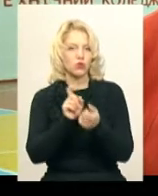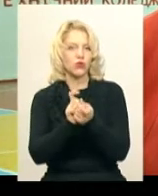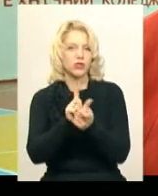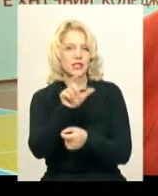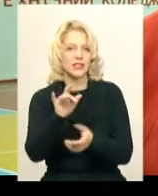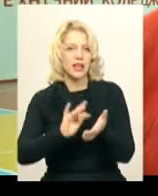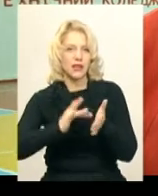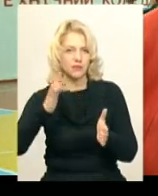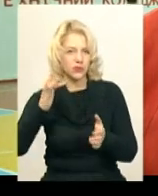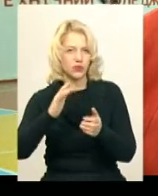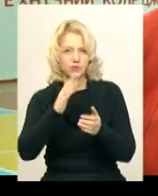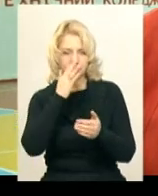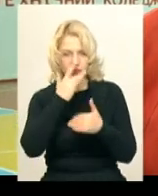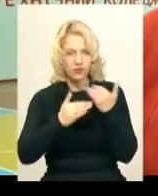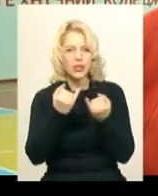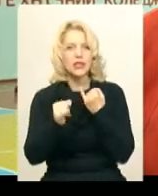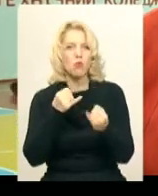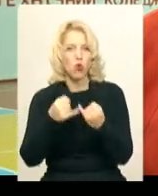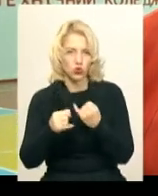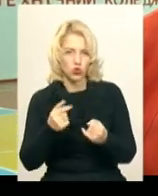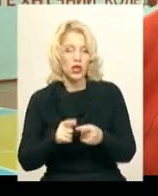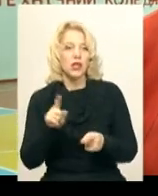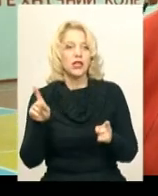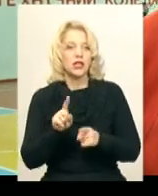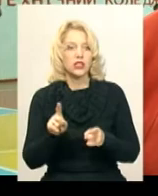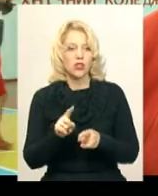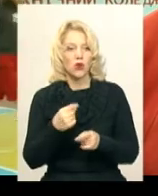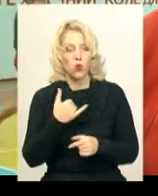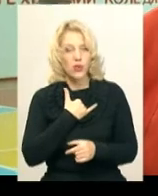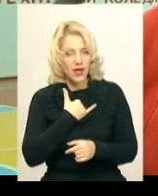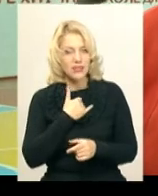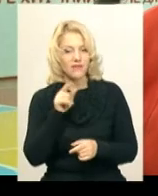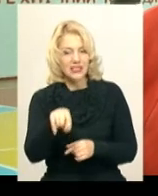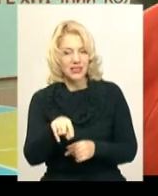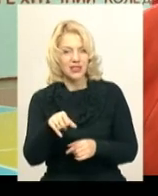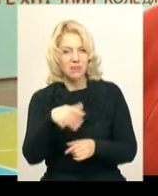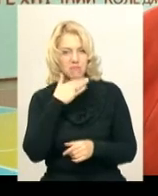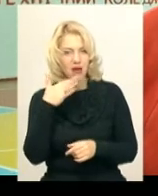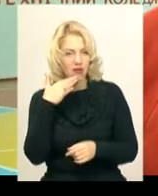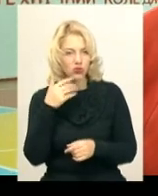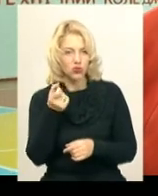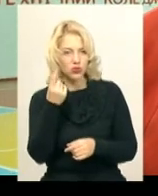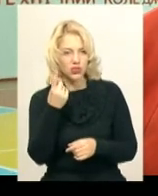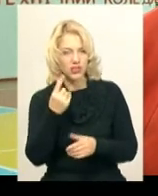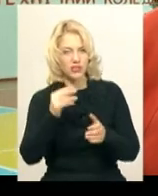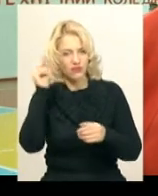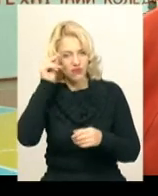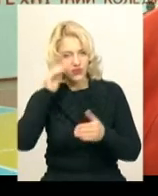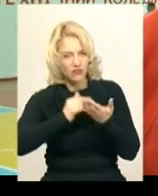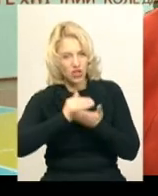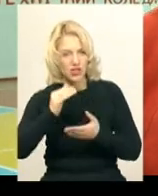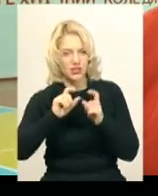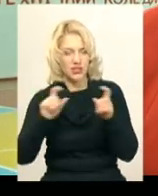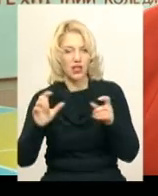команди борються за це. Але хотілося б сказати ще одне те, що в нас все-таки дуже багато 11 вищих навчальних закладів,